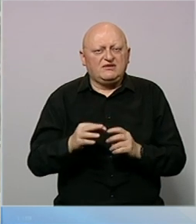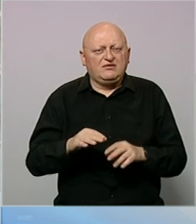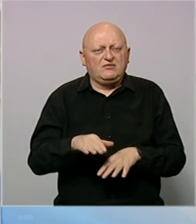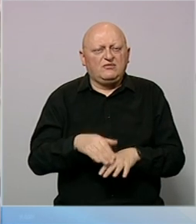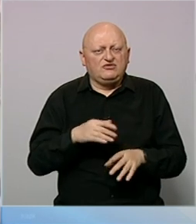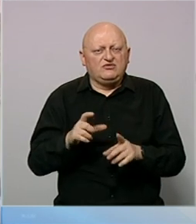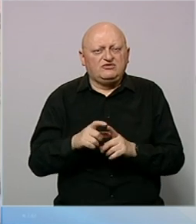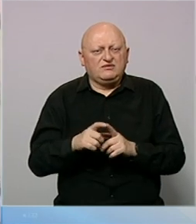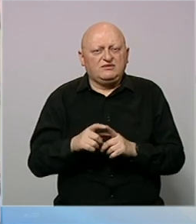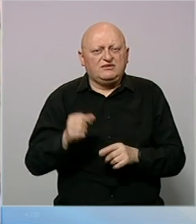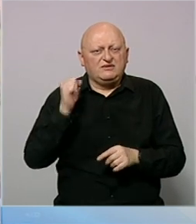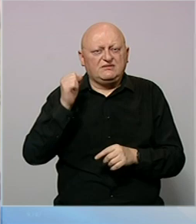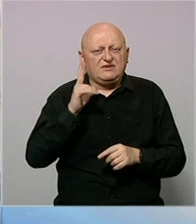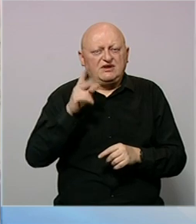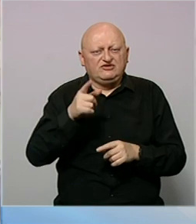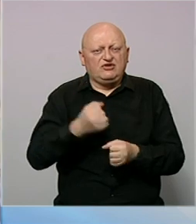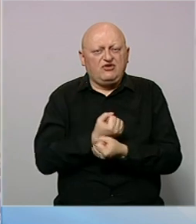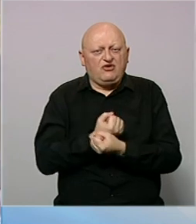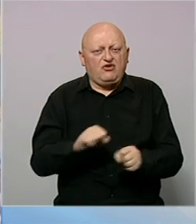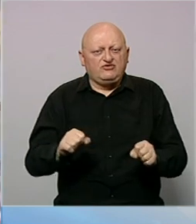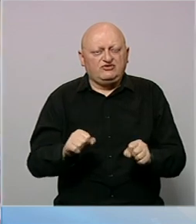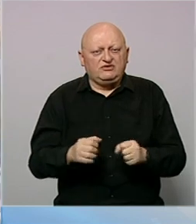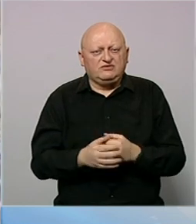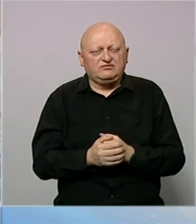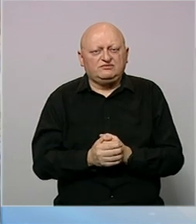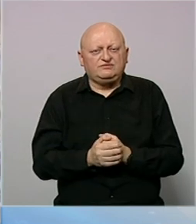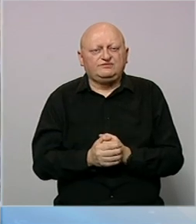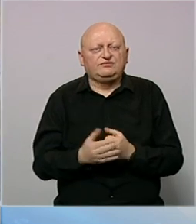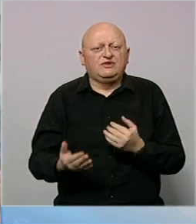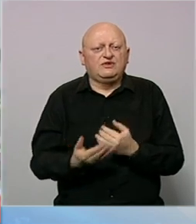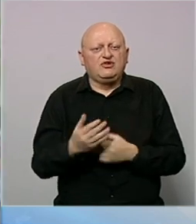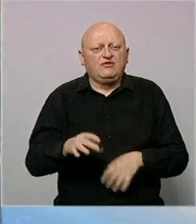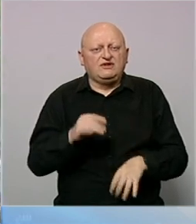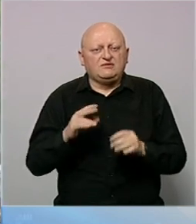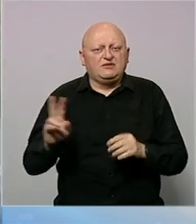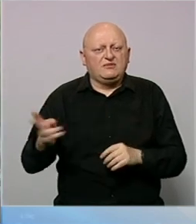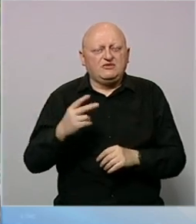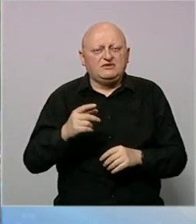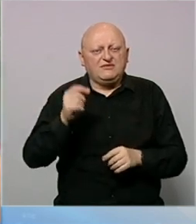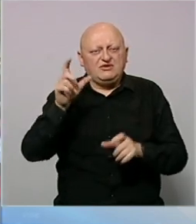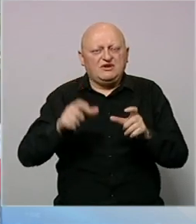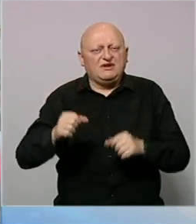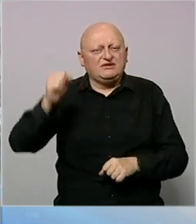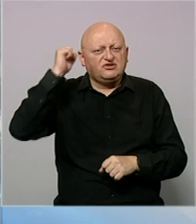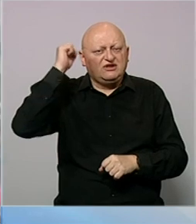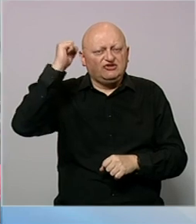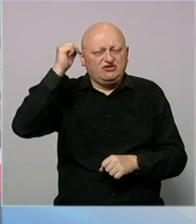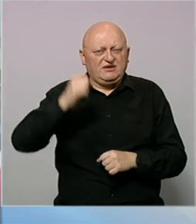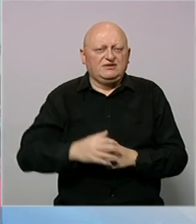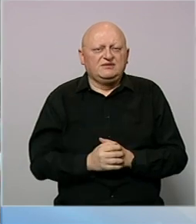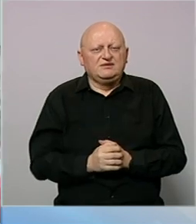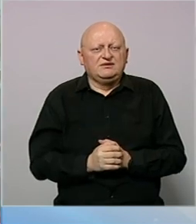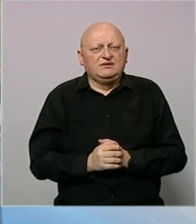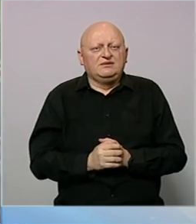hapšenja Kastilja početkom decembra. Demonstranti traže njegovo oslobađanje, nove izbore i pozivaju na nacionalni